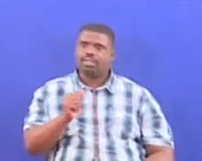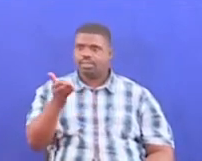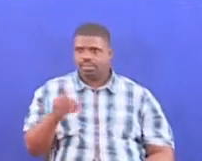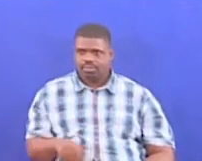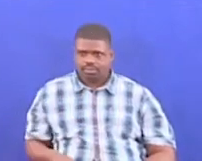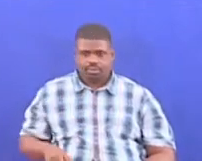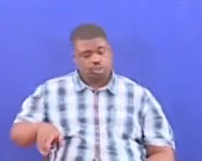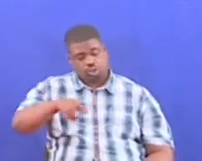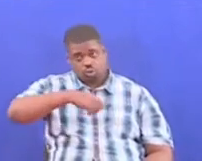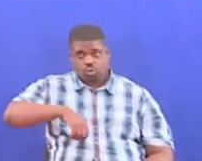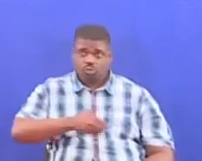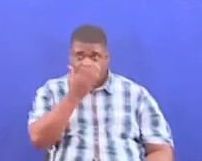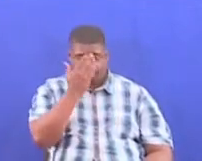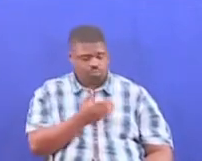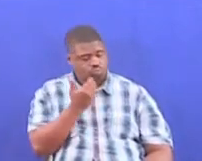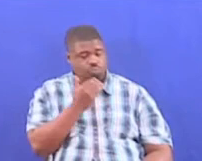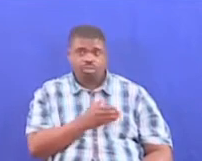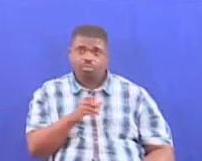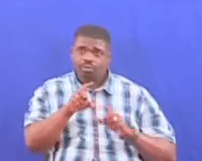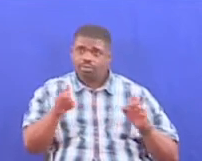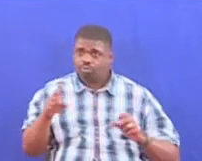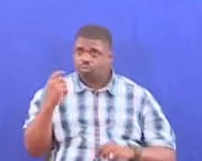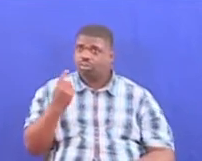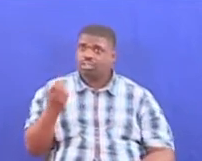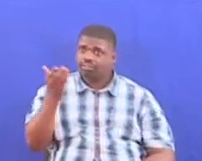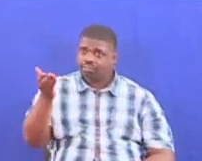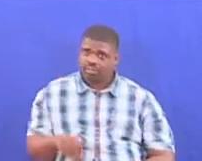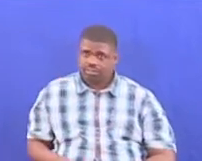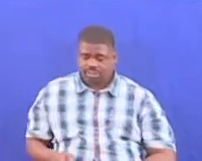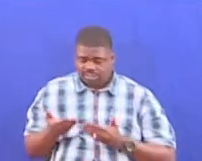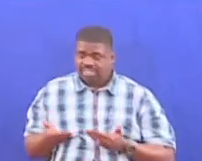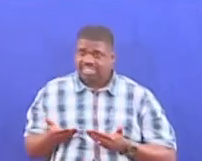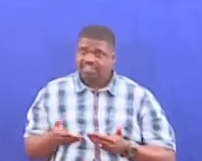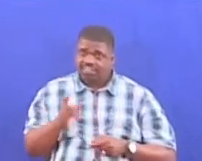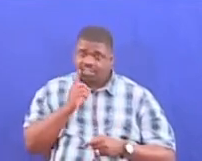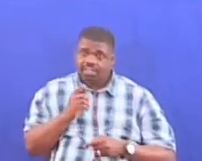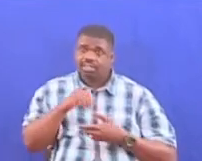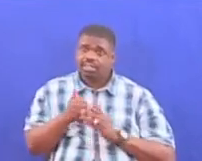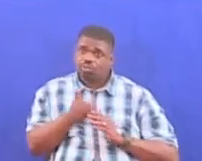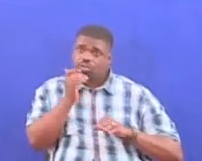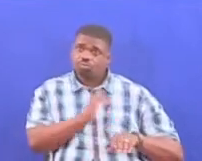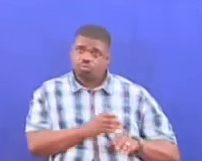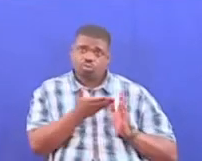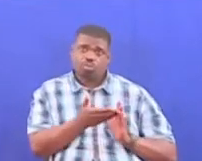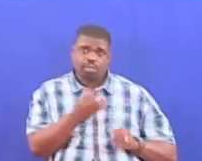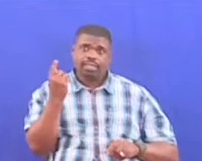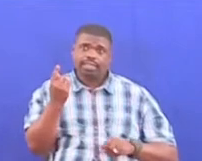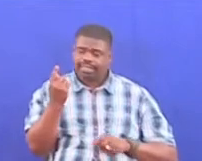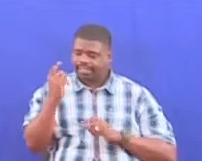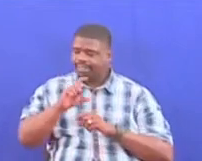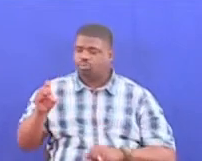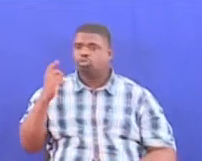Sote tunatambua umuhimu wa vitambulisha za taifa Na saivi kira idare ukienda Kira saivi ukigusa Unaomba kitambulisha za taifa